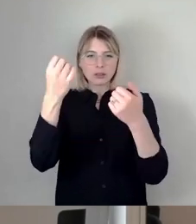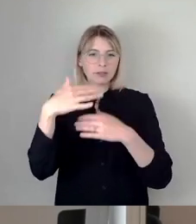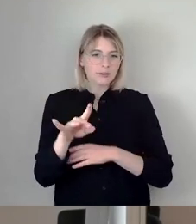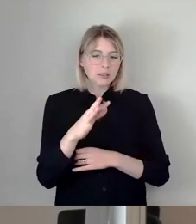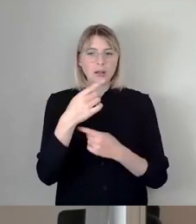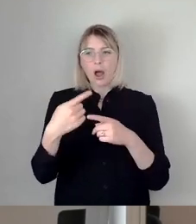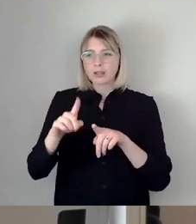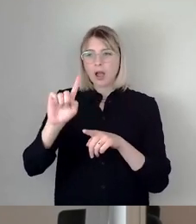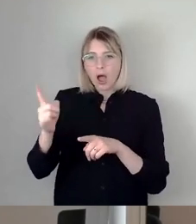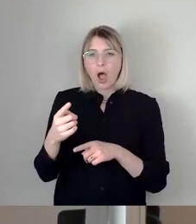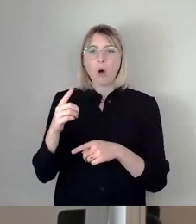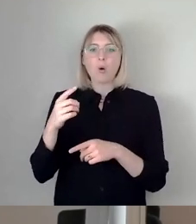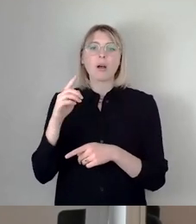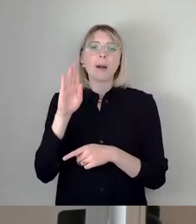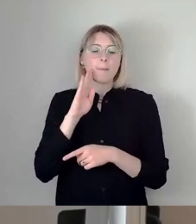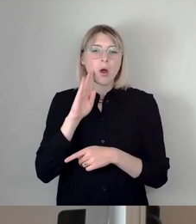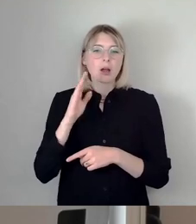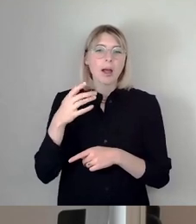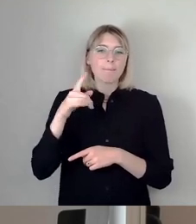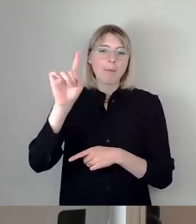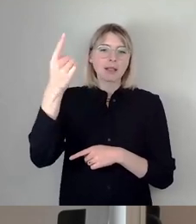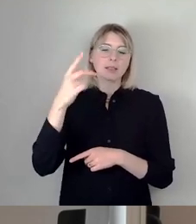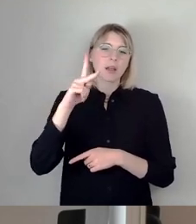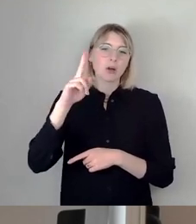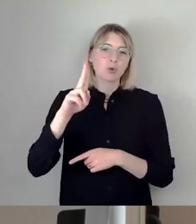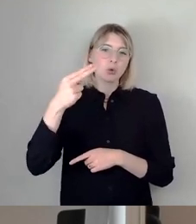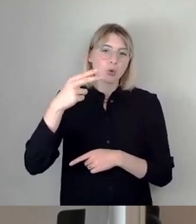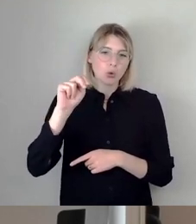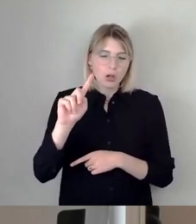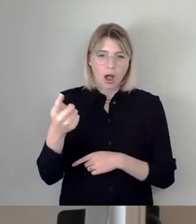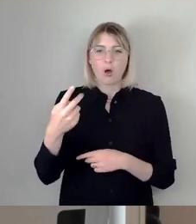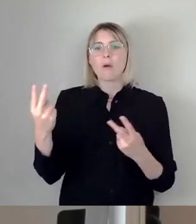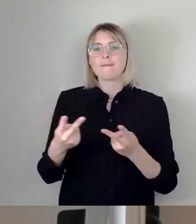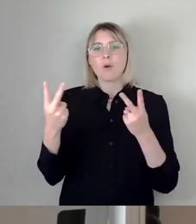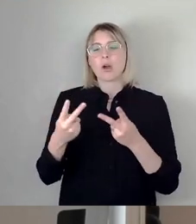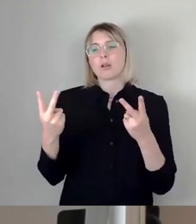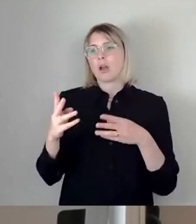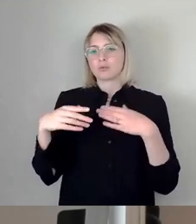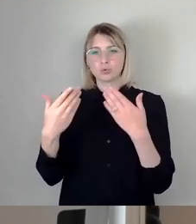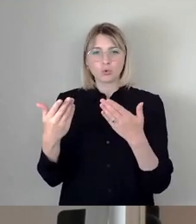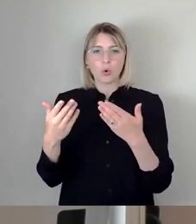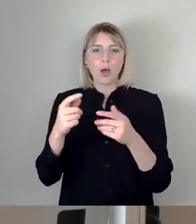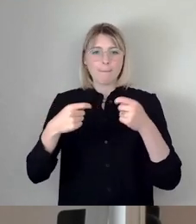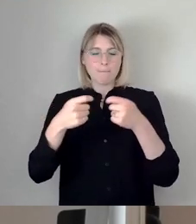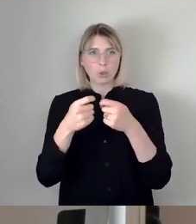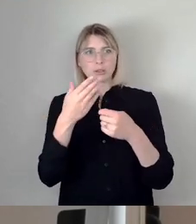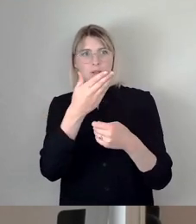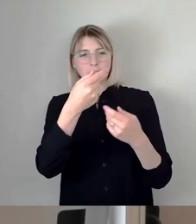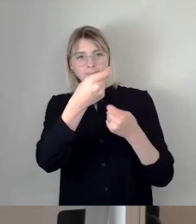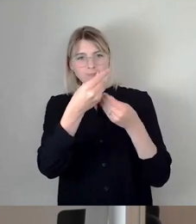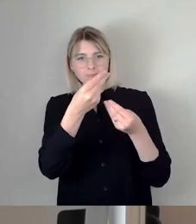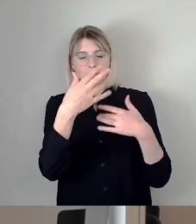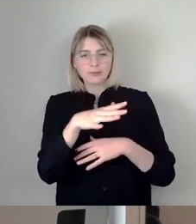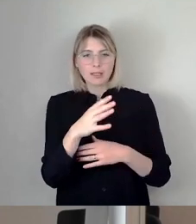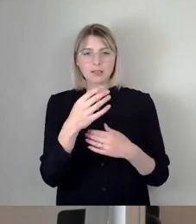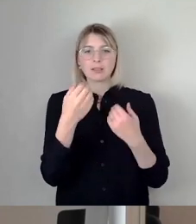auch Bürgermeister Kühn, der es geschafft hat, die Fördermittelkulisse auch Richtung Bund hier abzusichern. Insgesamt ist der erste und der